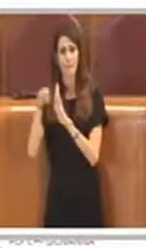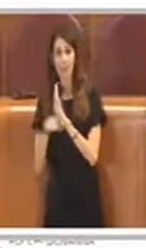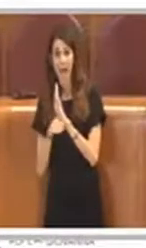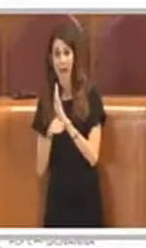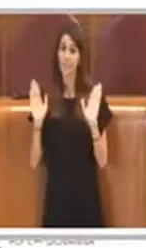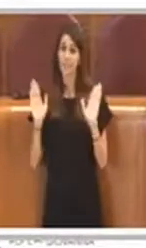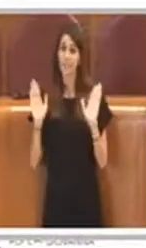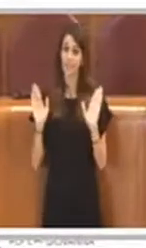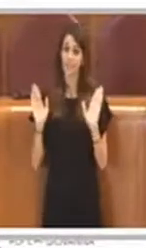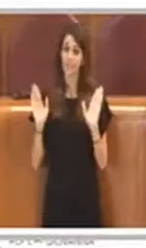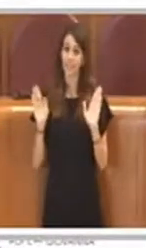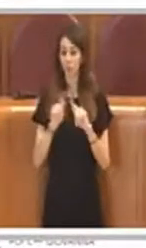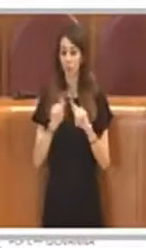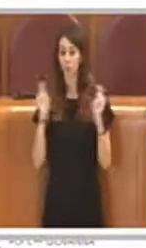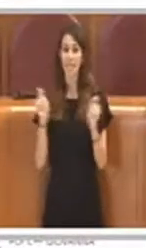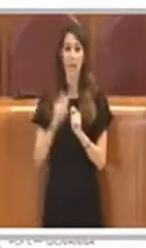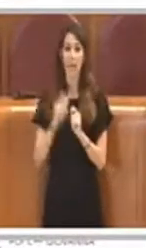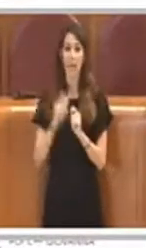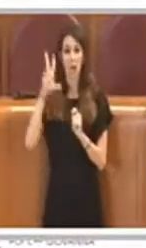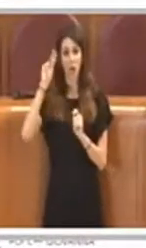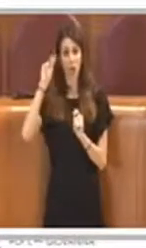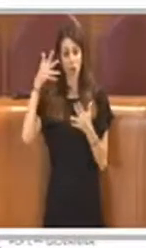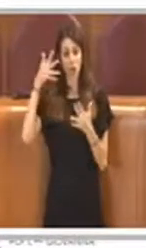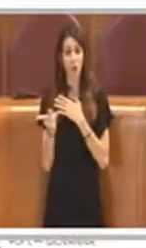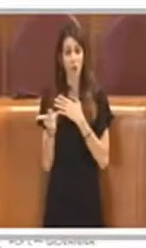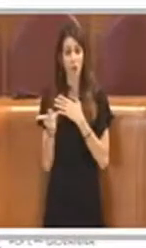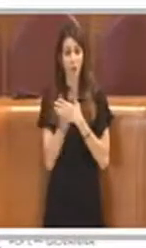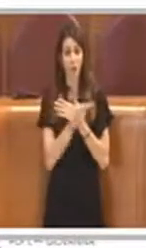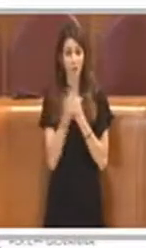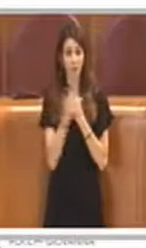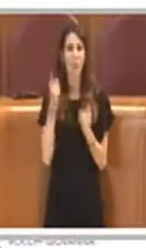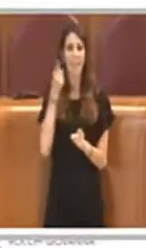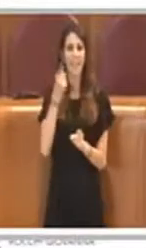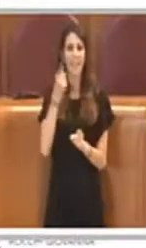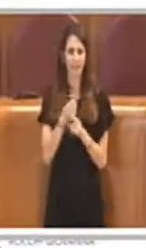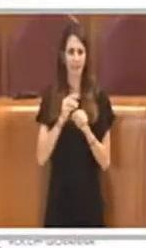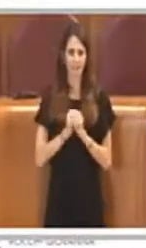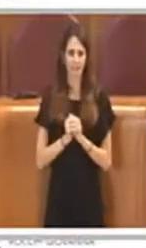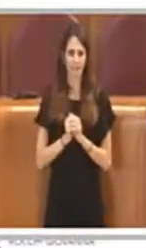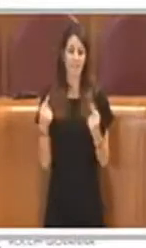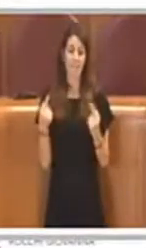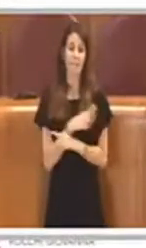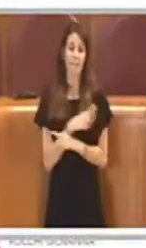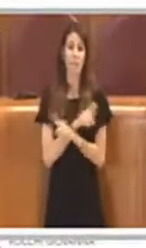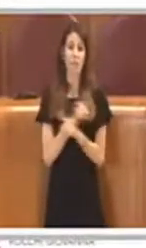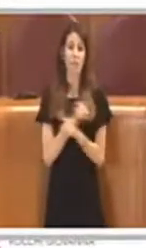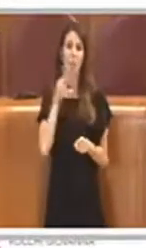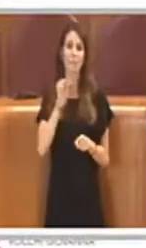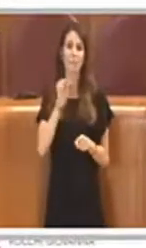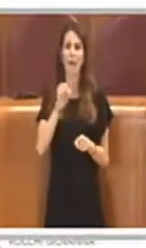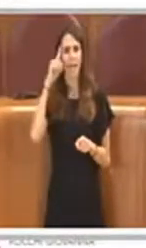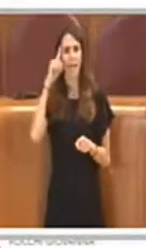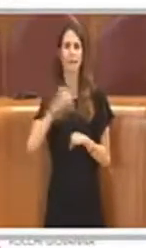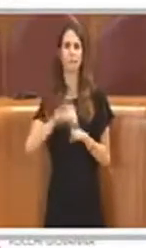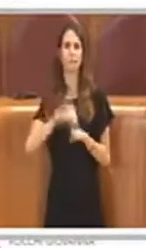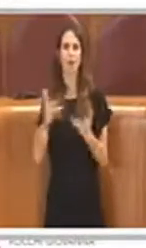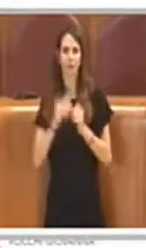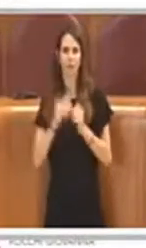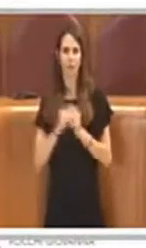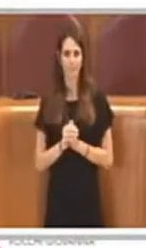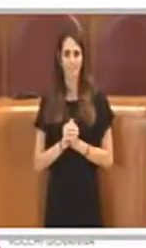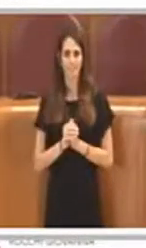prima di fare dichiarazioni, magari un po' anche fuori posto. Allora faccio presente una prima cosa,